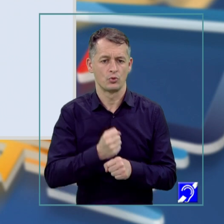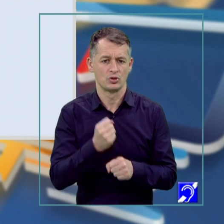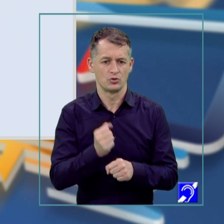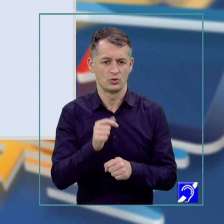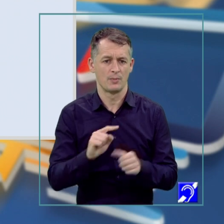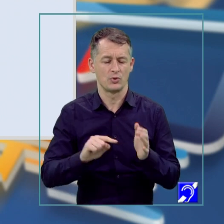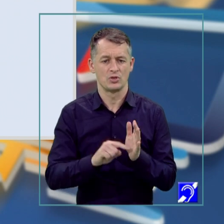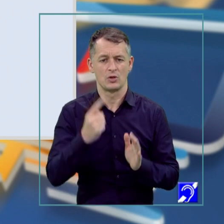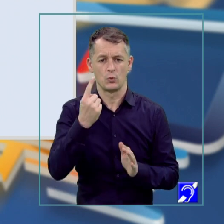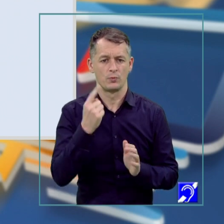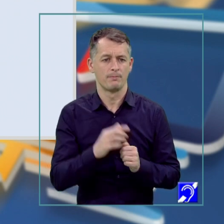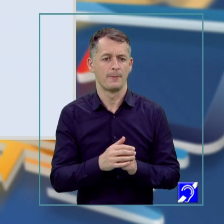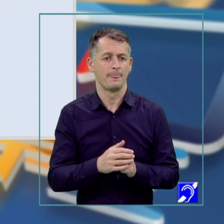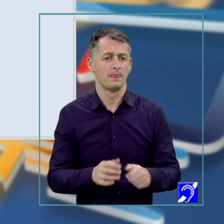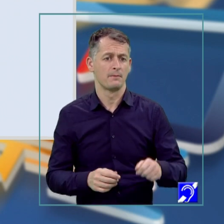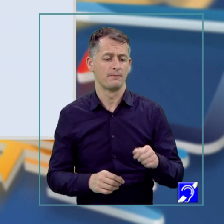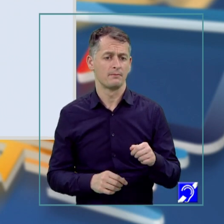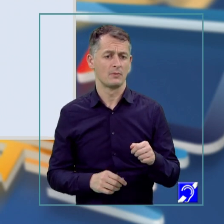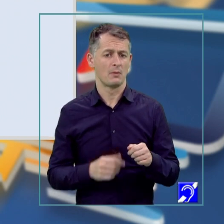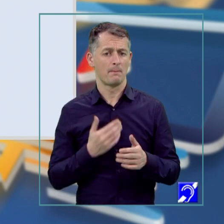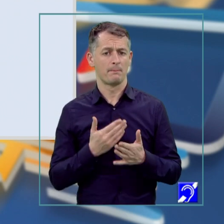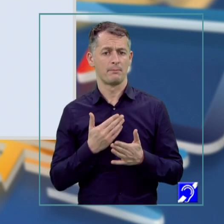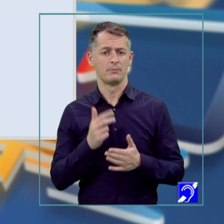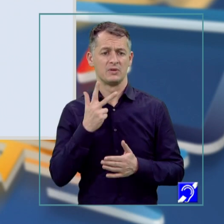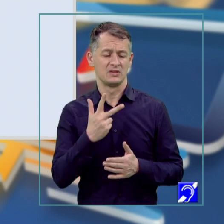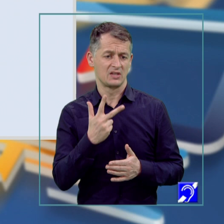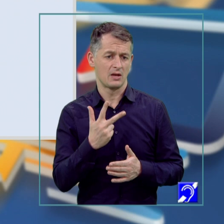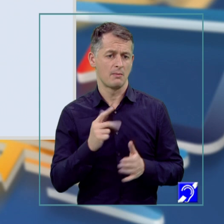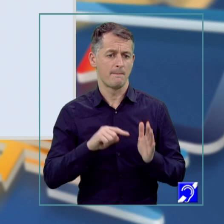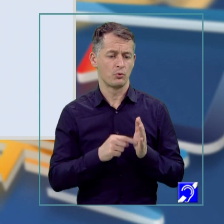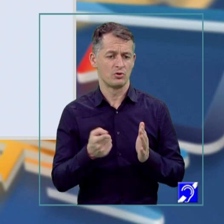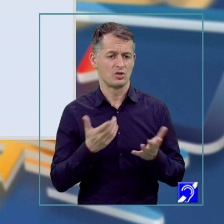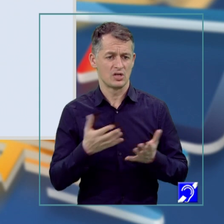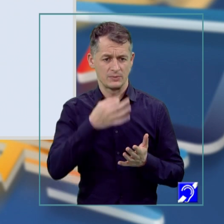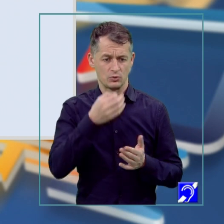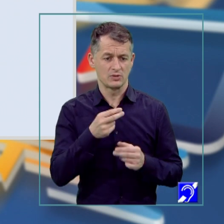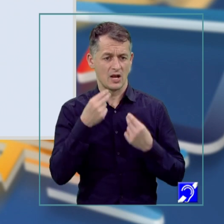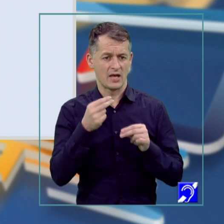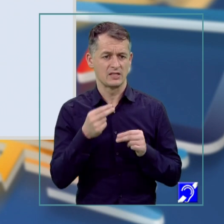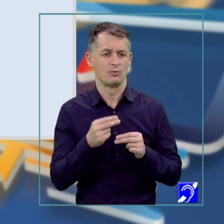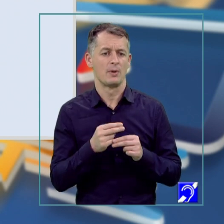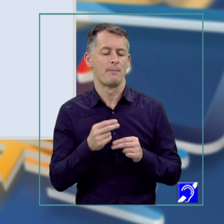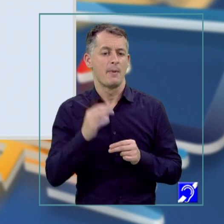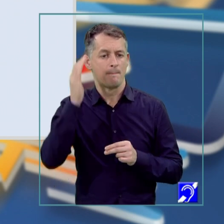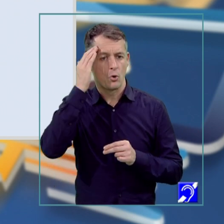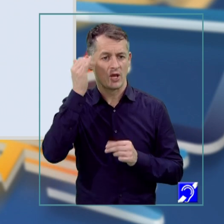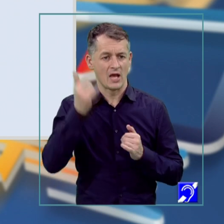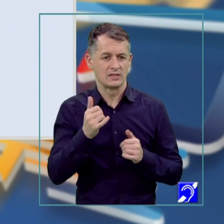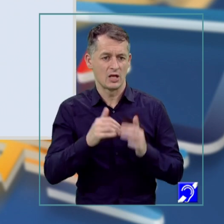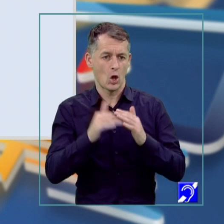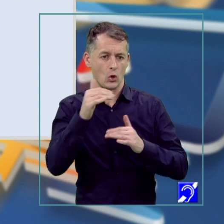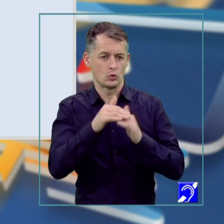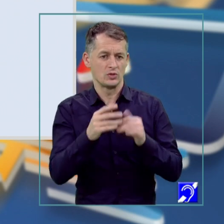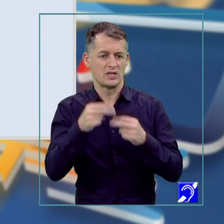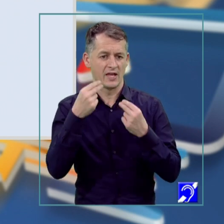trecute două puncte pentru fiecare caracteristică. Trei puncte din ceea ce am spus eu de exemplu la memoria astăzi. Construiți un